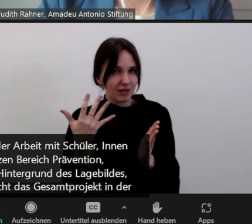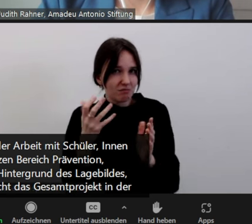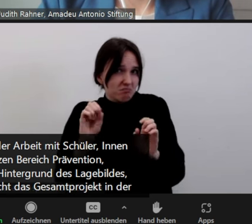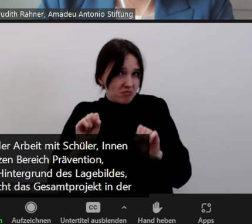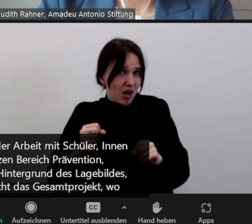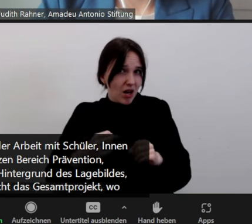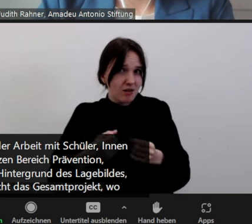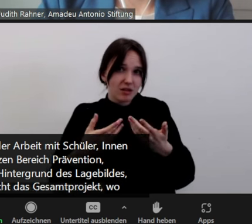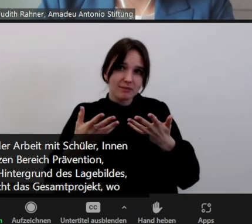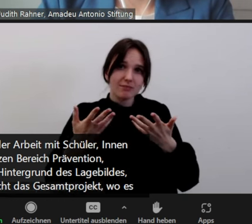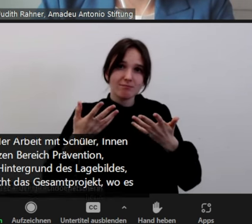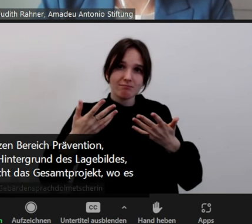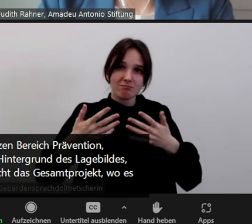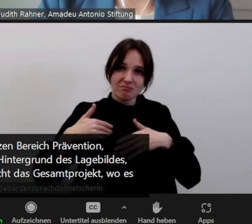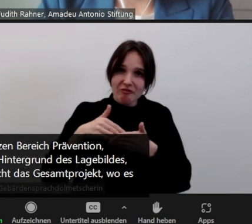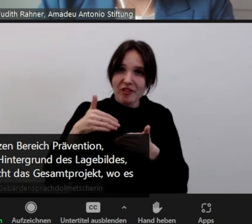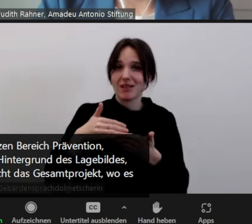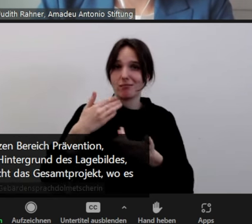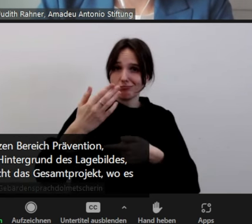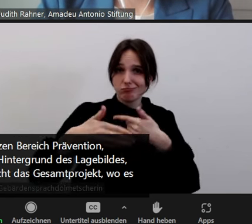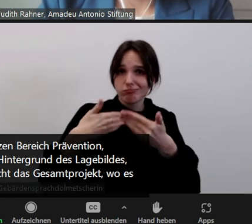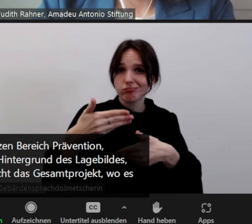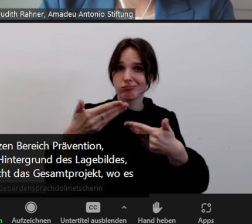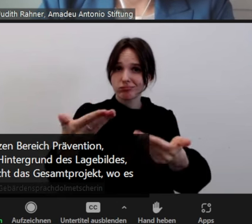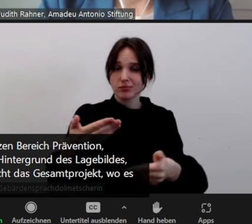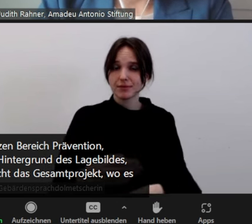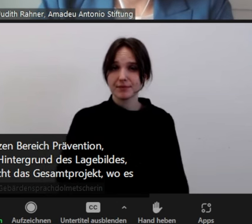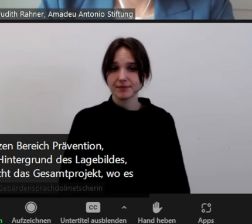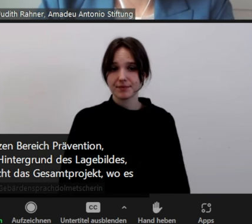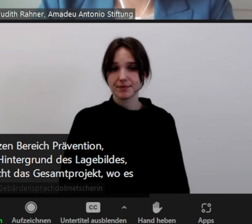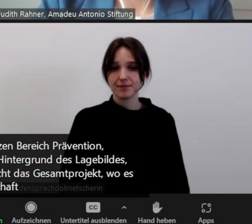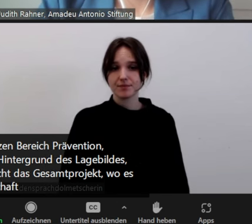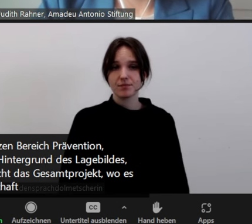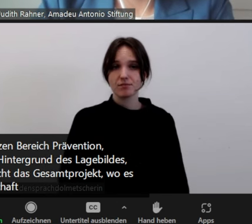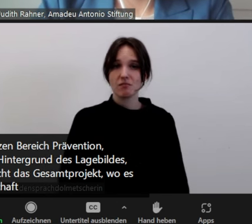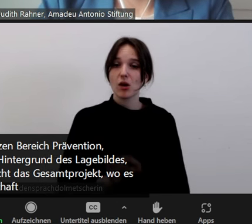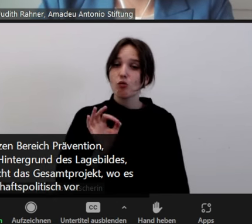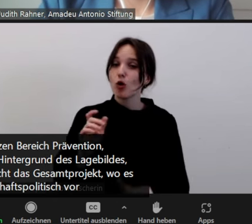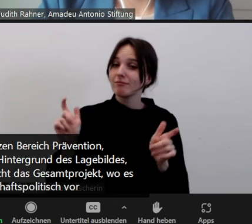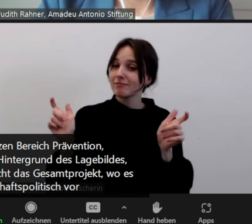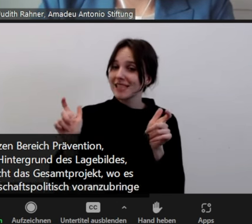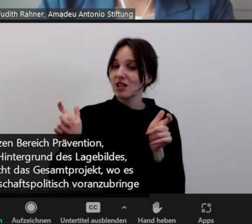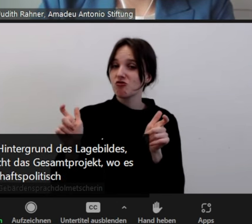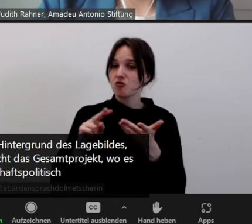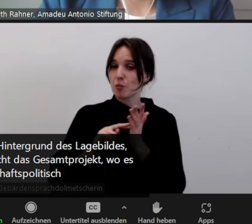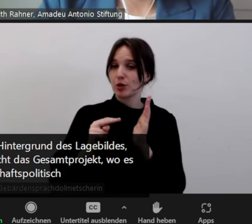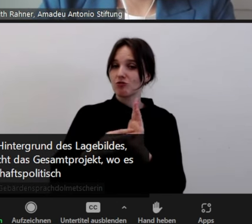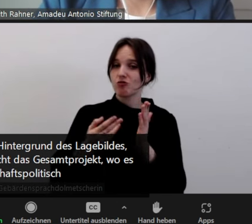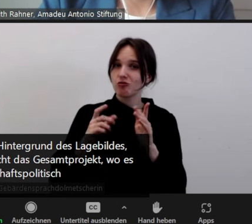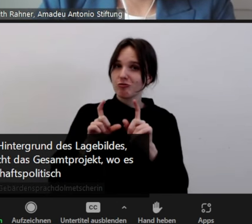wo es lang gehen müsste, um damit was gesellschaftspolitisch voranzubringen?